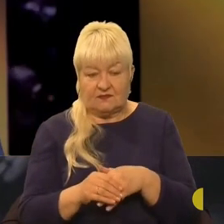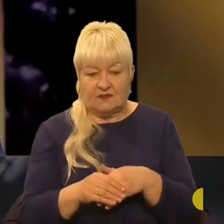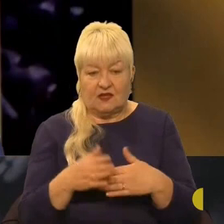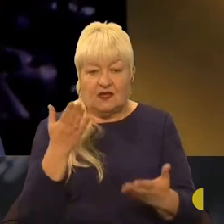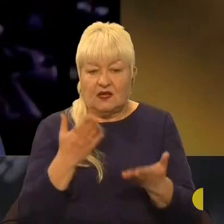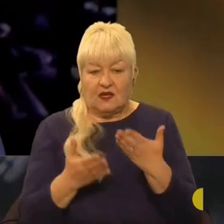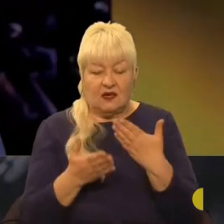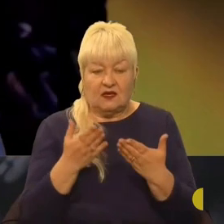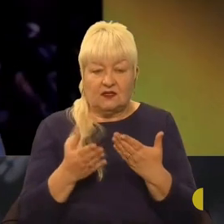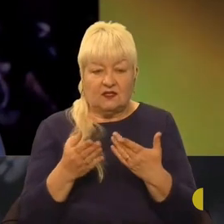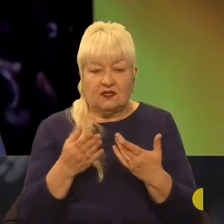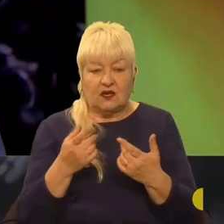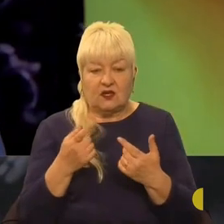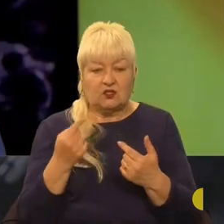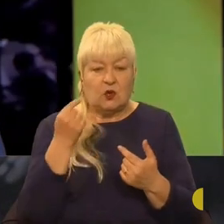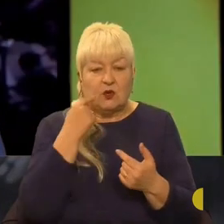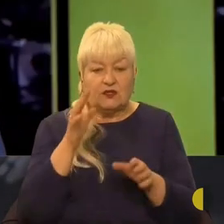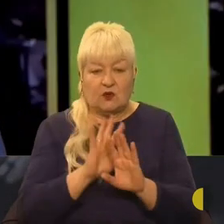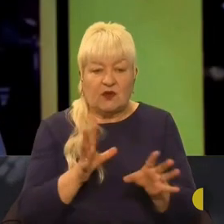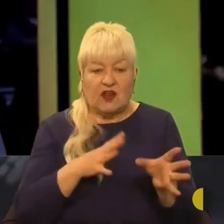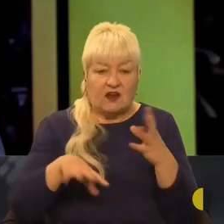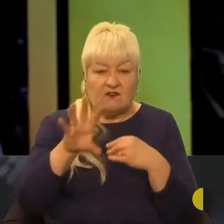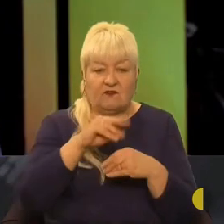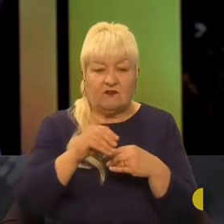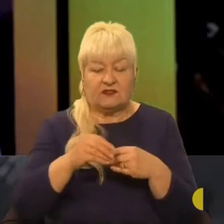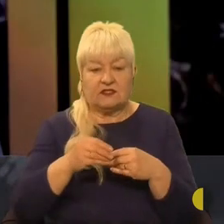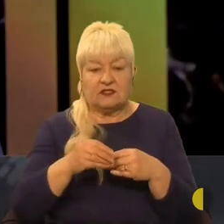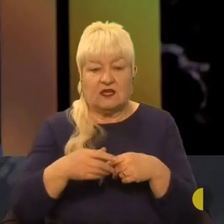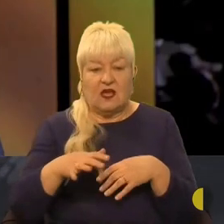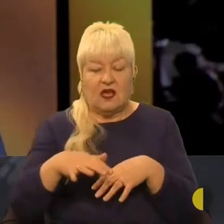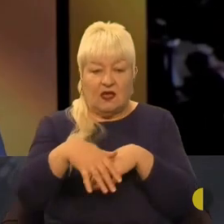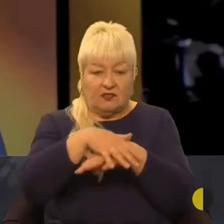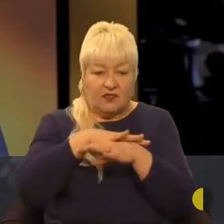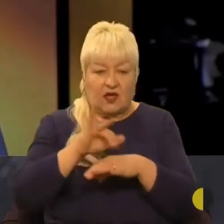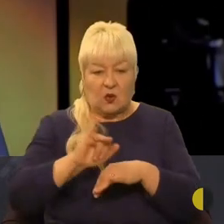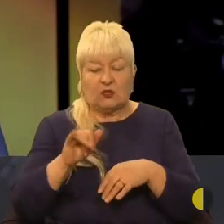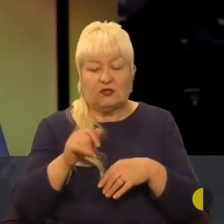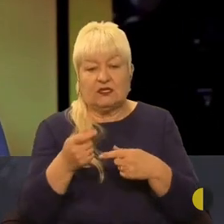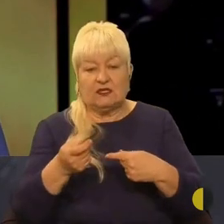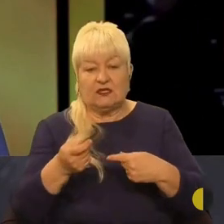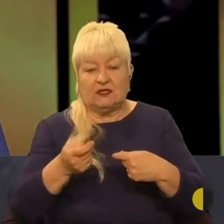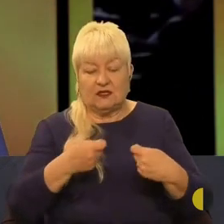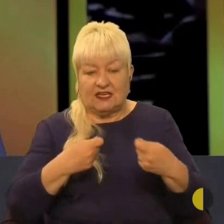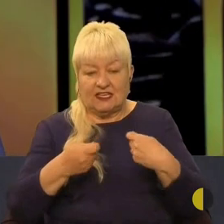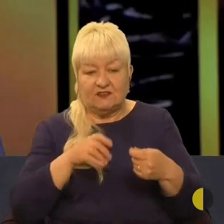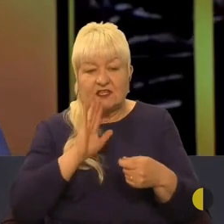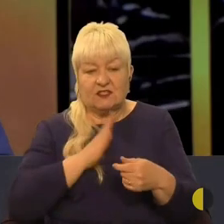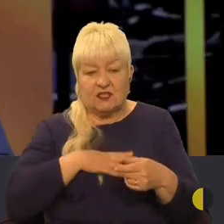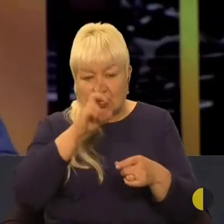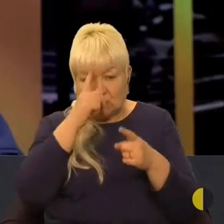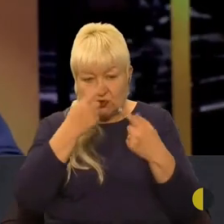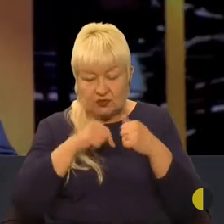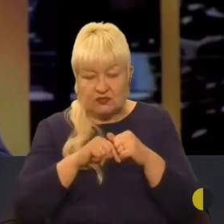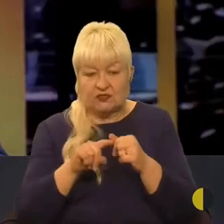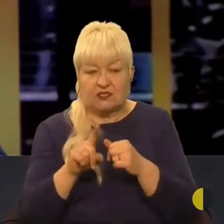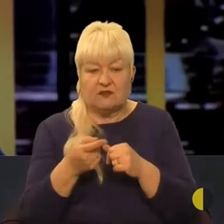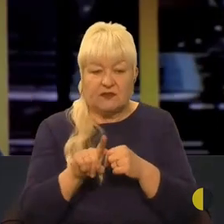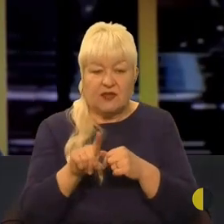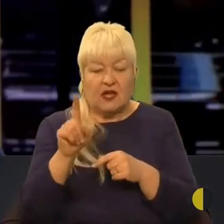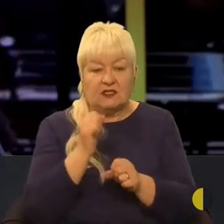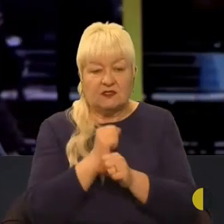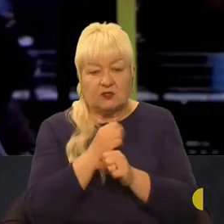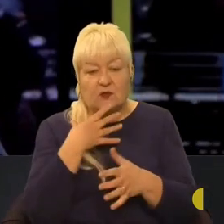керівництво нашої держави весь наш народ, то, значить, це сусідство нормальне, але сусідній народ, він сам зробив свій вибір з приводу